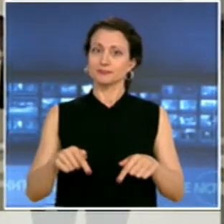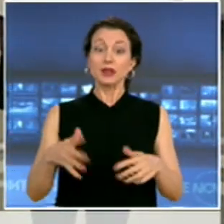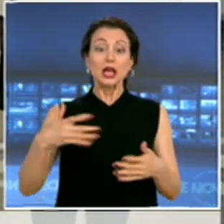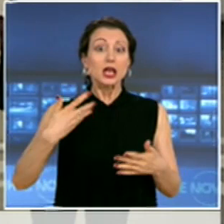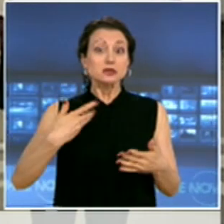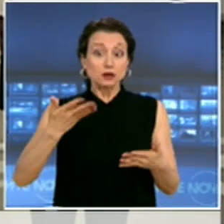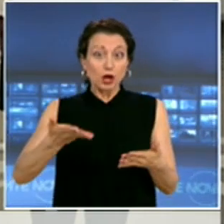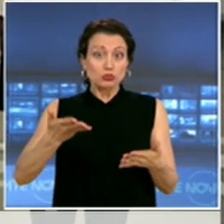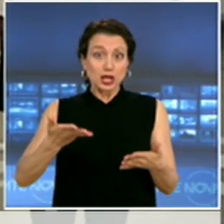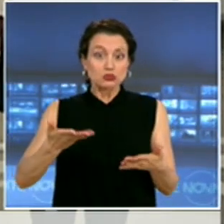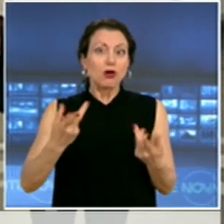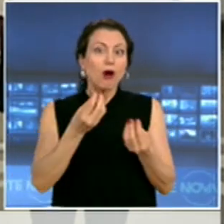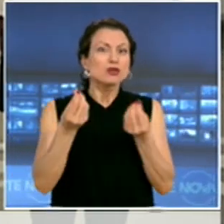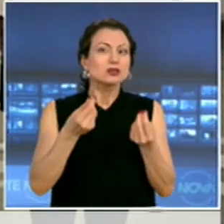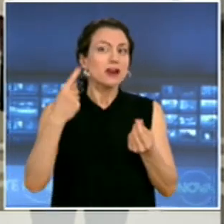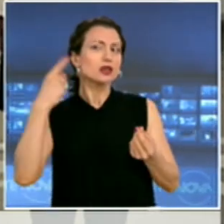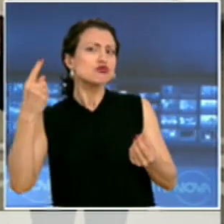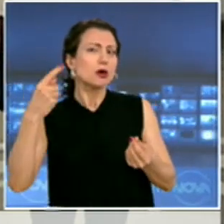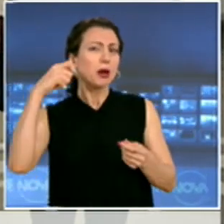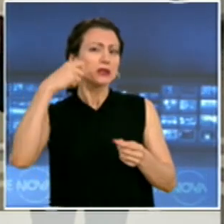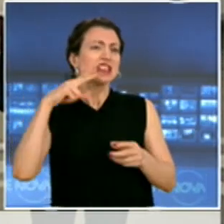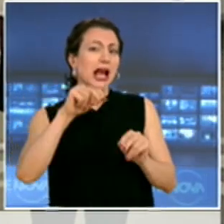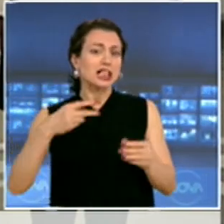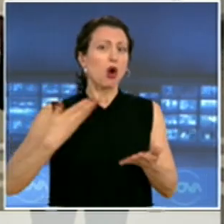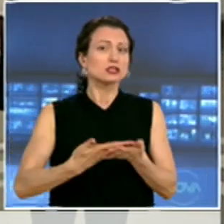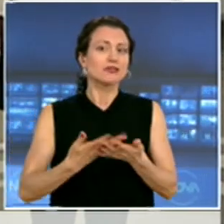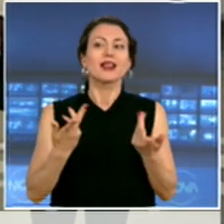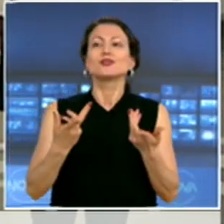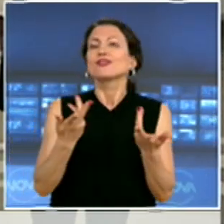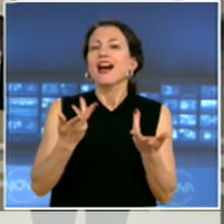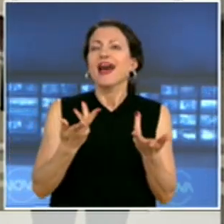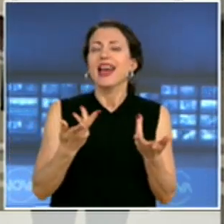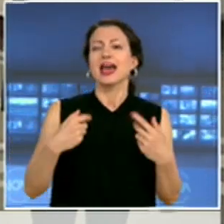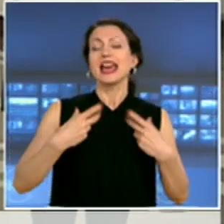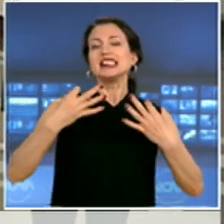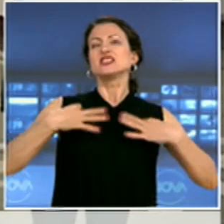искам цялата ваза в държавата, сега и безконтролно. Правя само свободен превод.